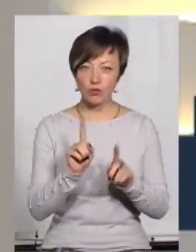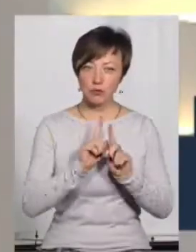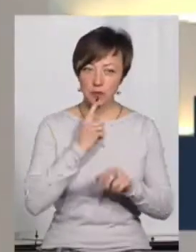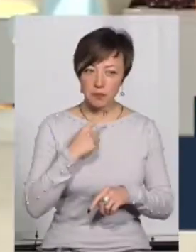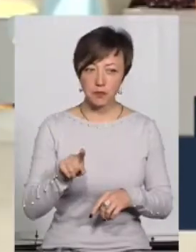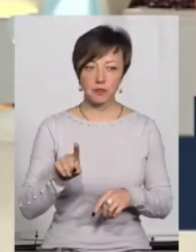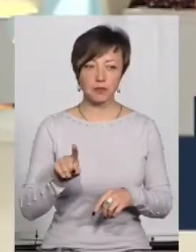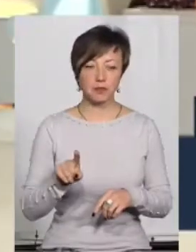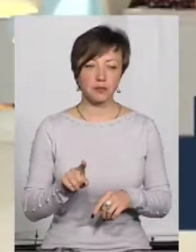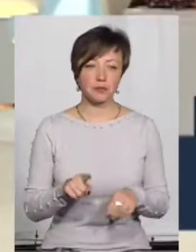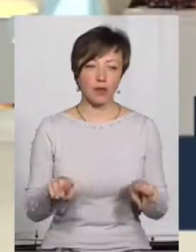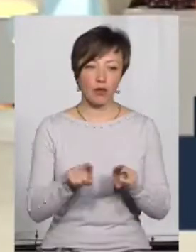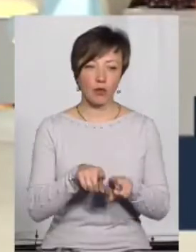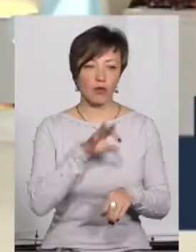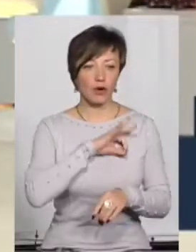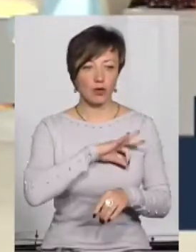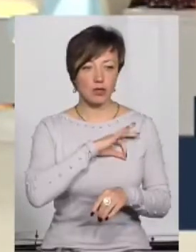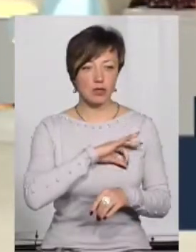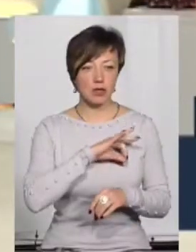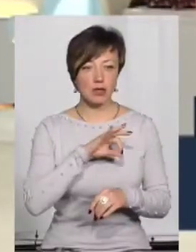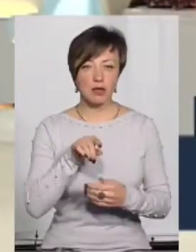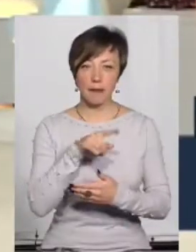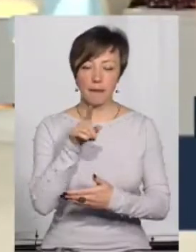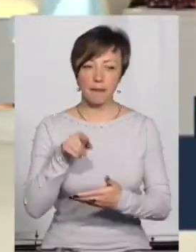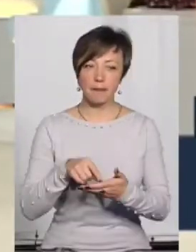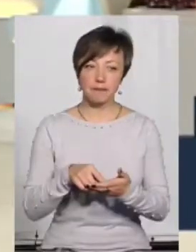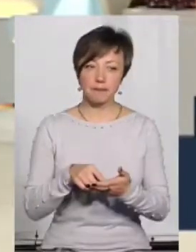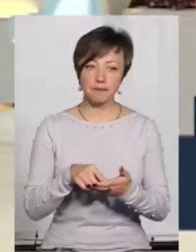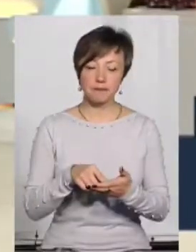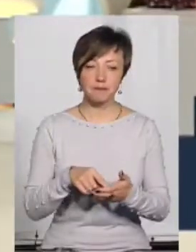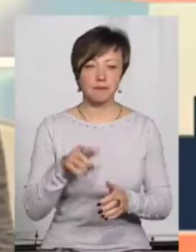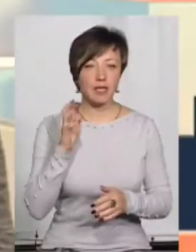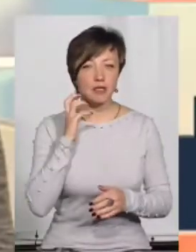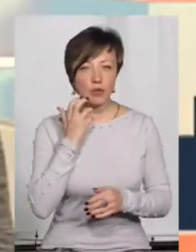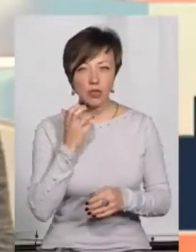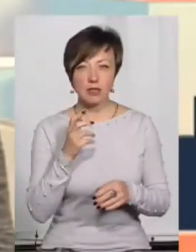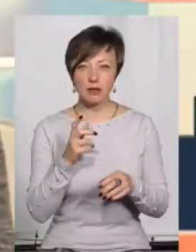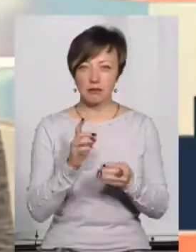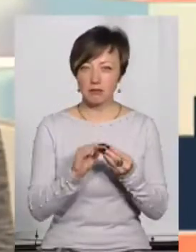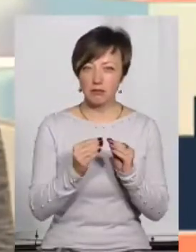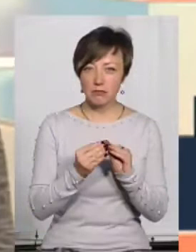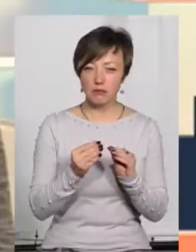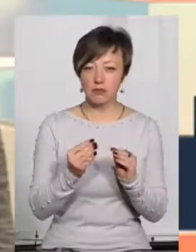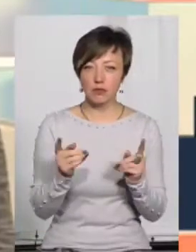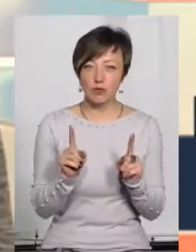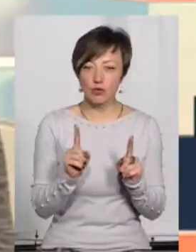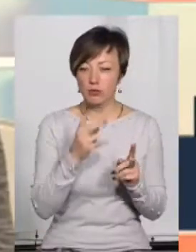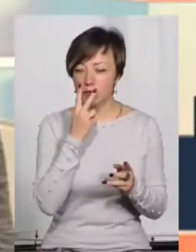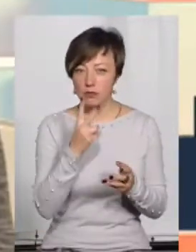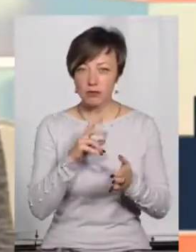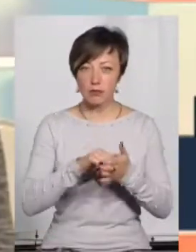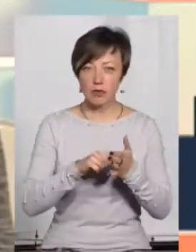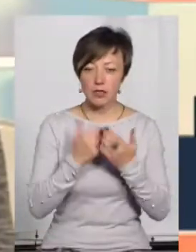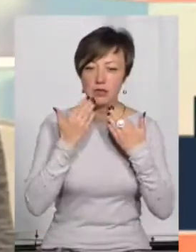такого використання пацієнтів? Серйозних дзвіночків, які б давали привід